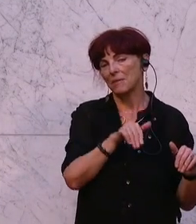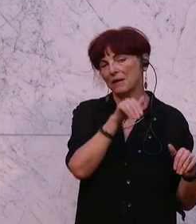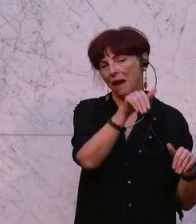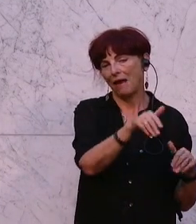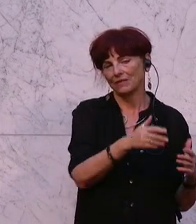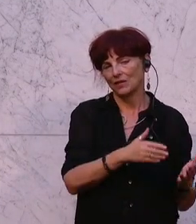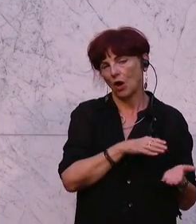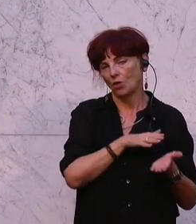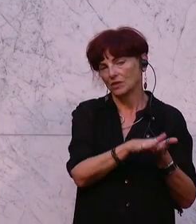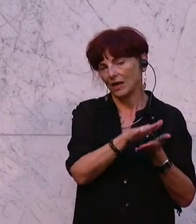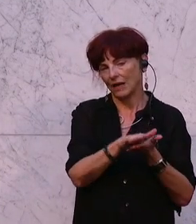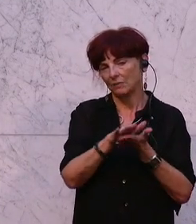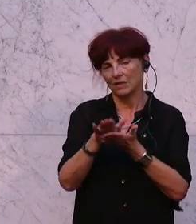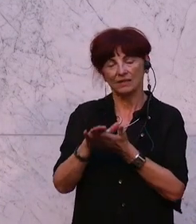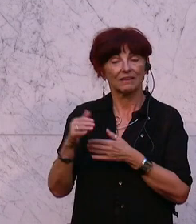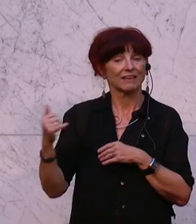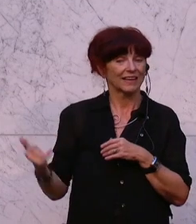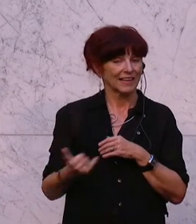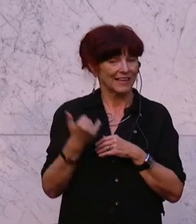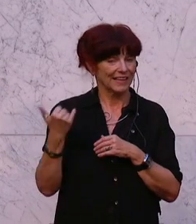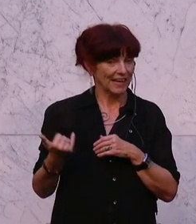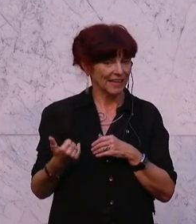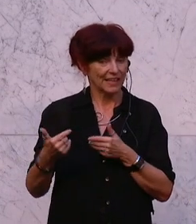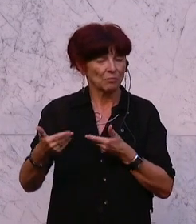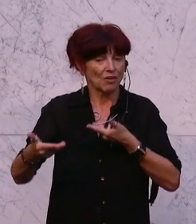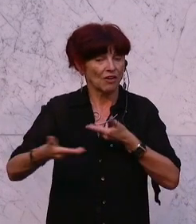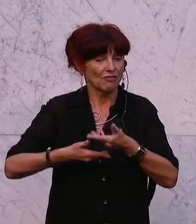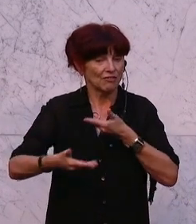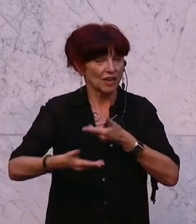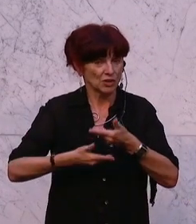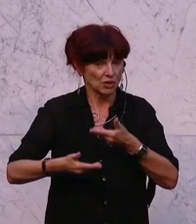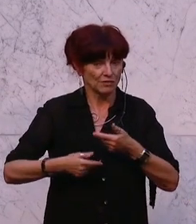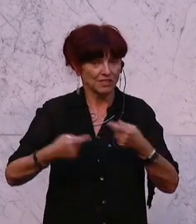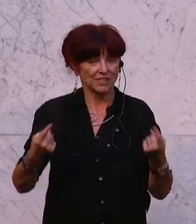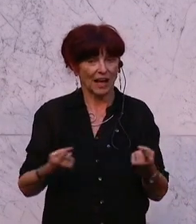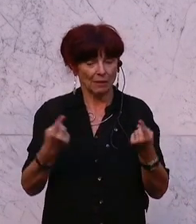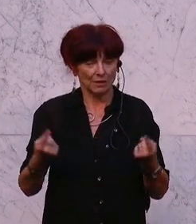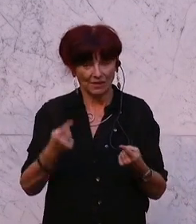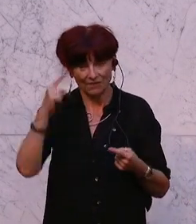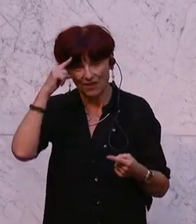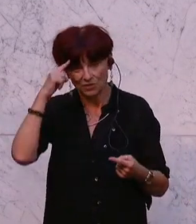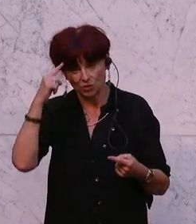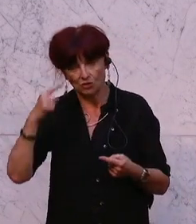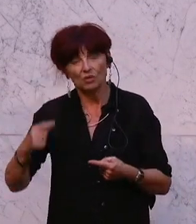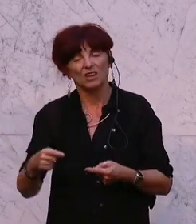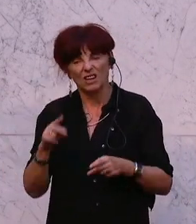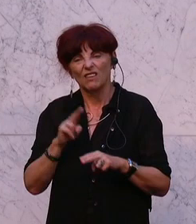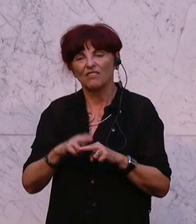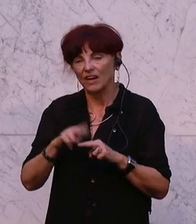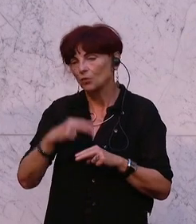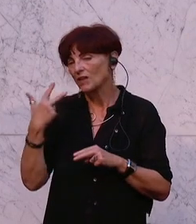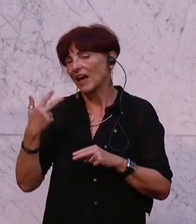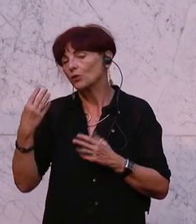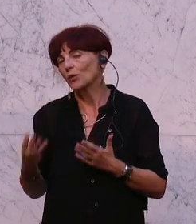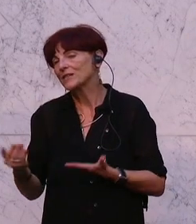es ist jeder Hausfrau klar und jedem Wirtschaftstreibenden erst recht, dass man in nur 93 Milliarden Euro eine Mikane 113 Milliarden Euro ausgeben kann. Das geht